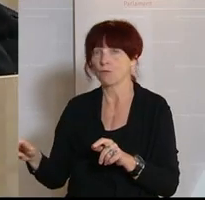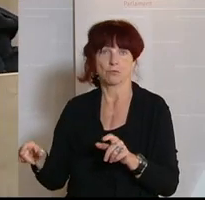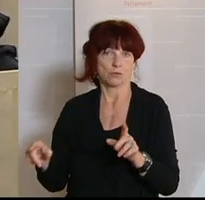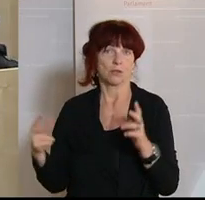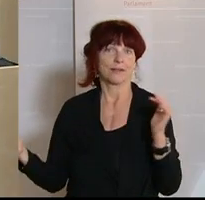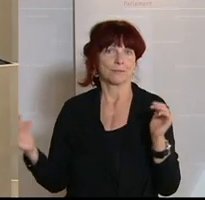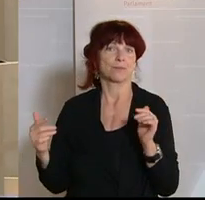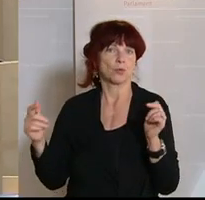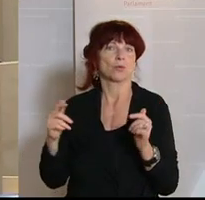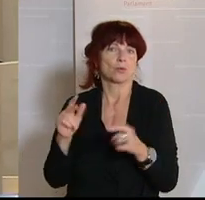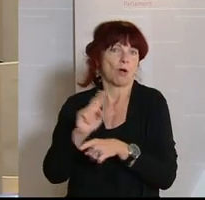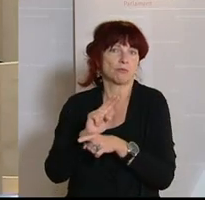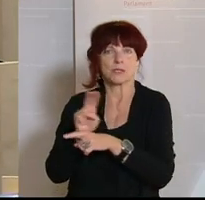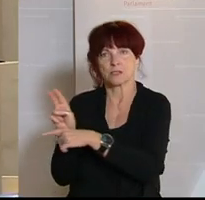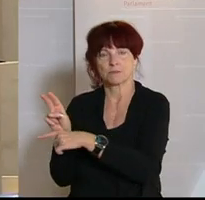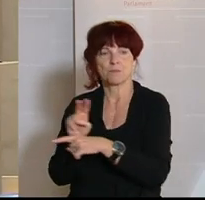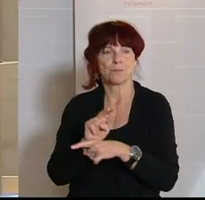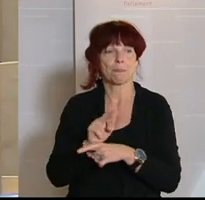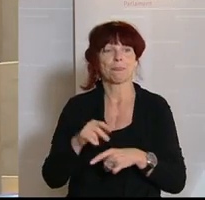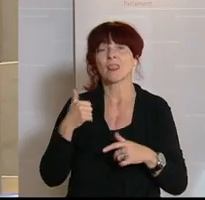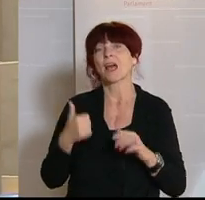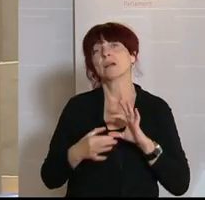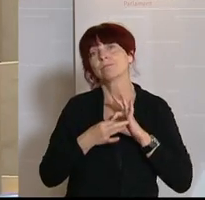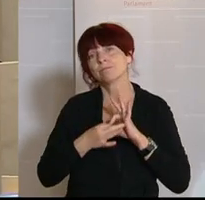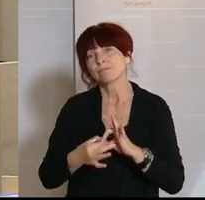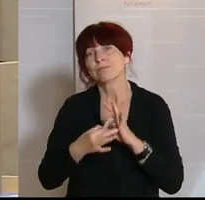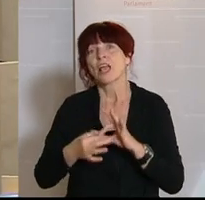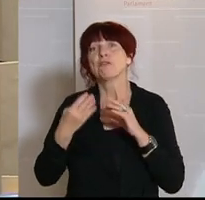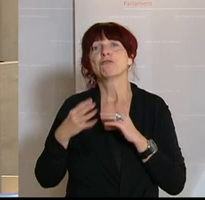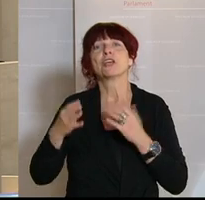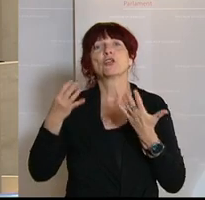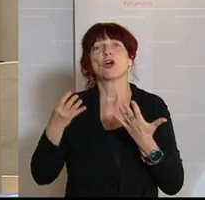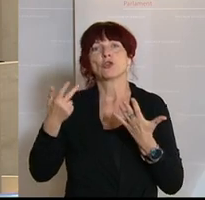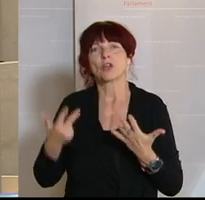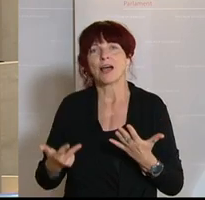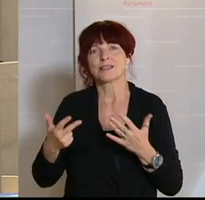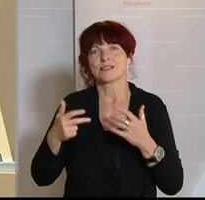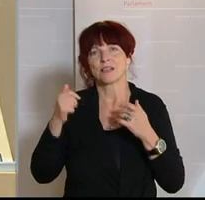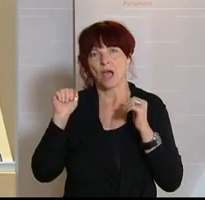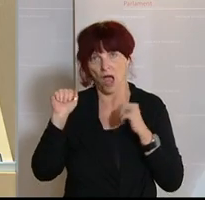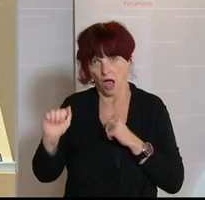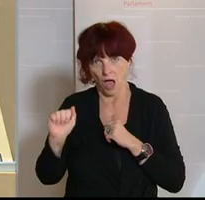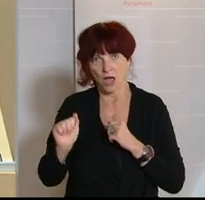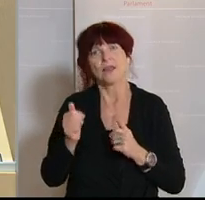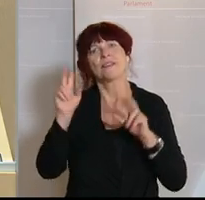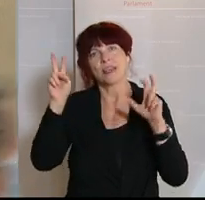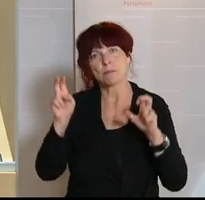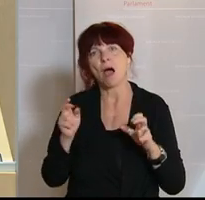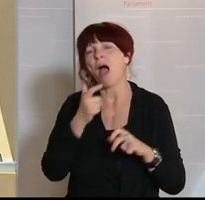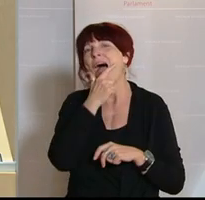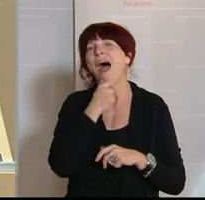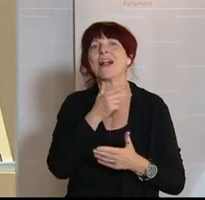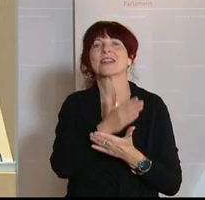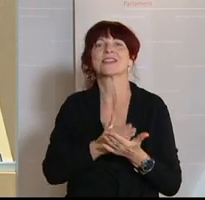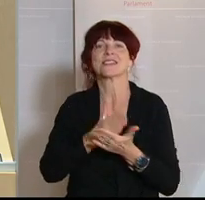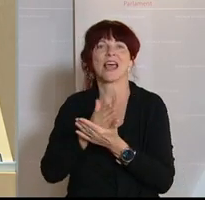Nun nehme ich den Bezug auf den Antrag 489a, insbesondere zur Altersteilzeit. In meiner